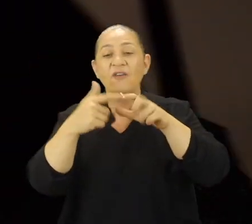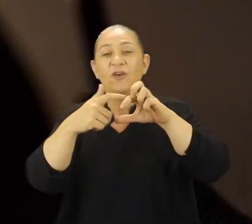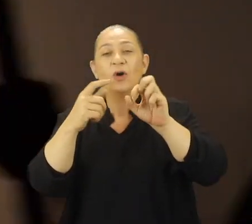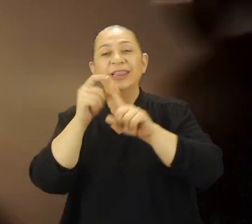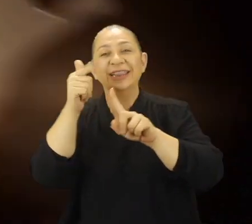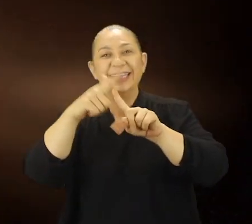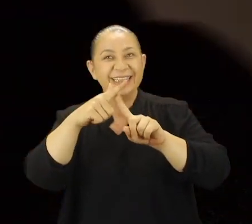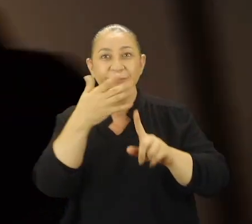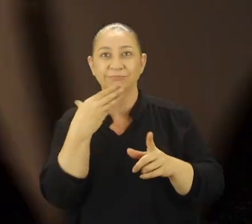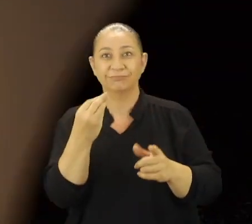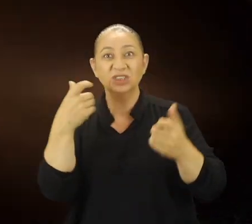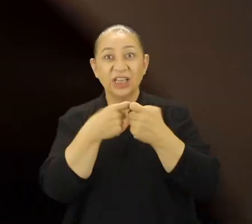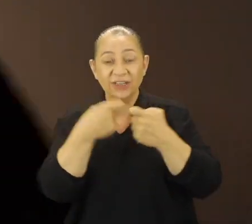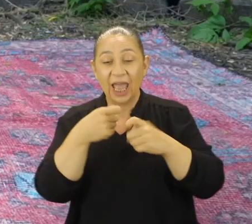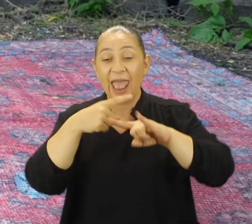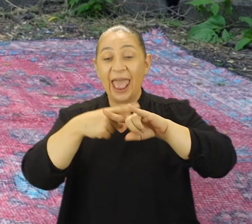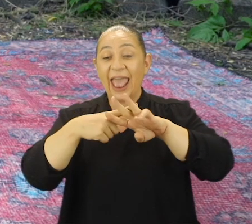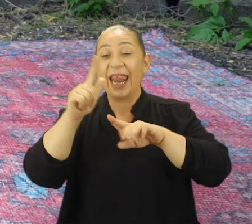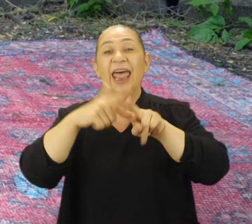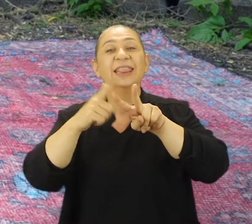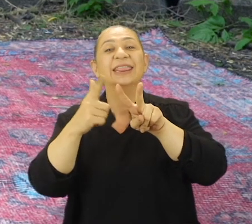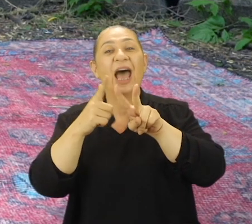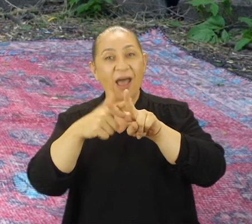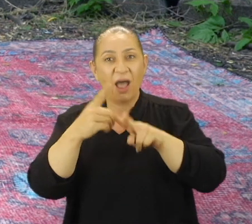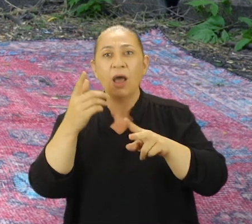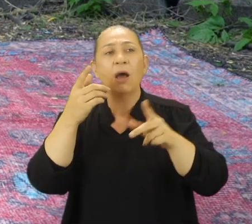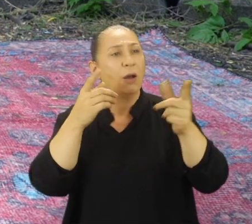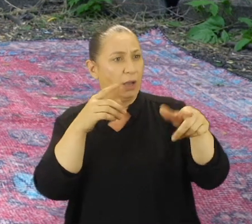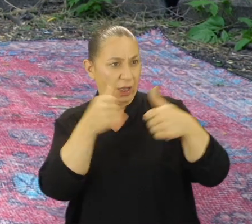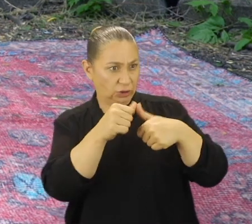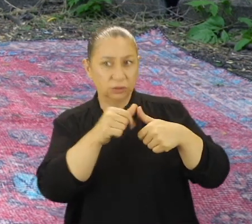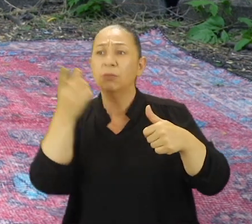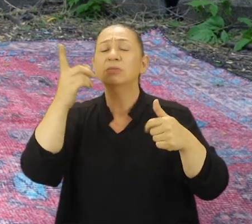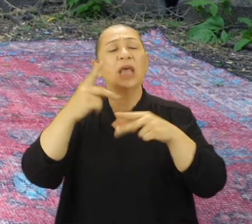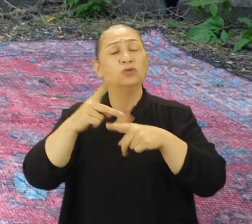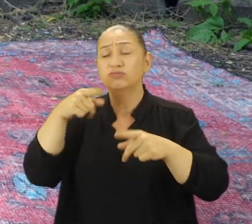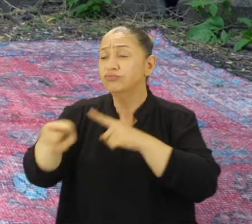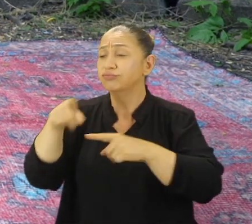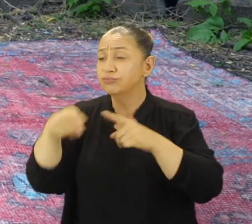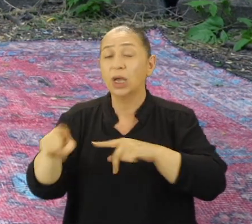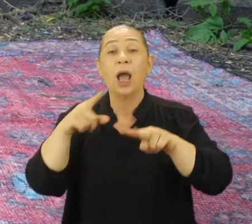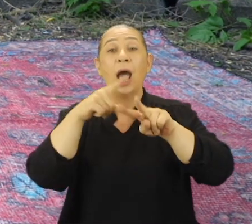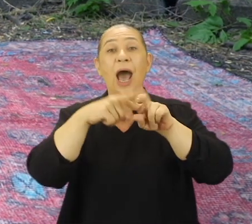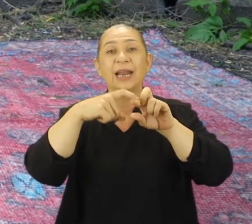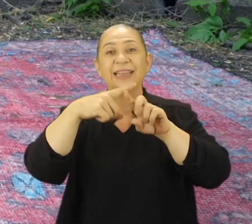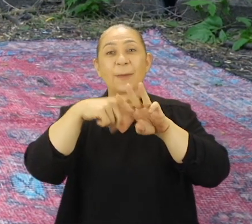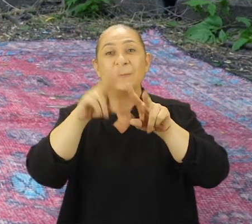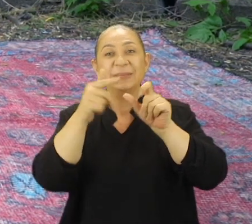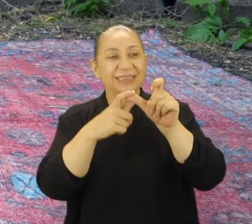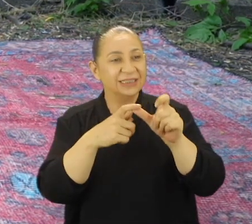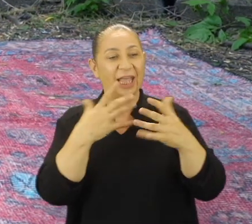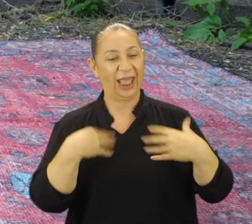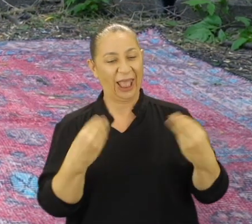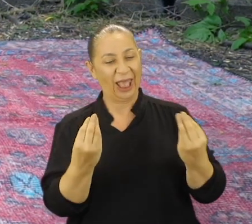Afrodotin güzelliği savaşlara sebep oldu. Hera'nın Zeus tarafından defalarca aldatılması, Artemis'in iyileştirmekle